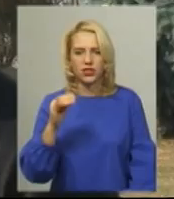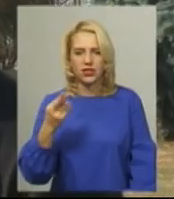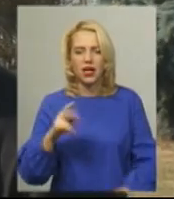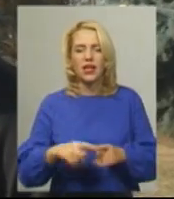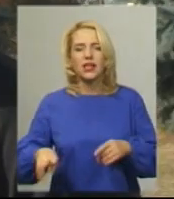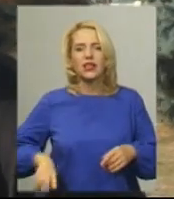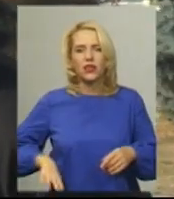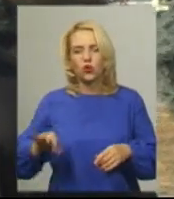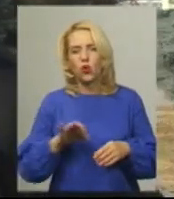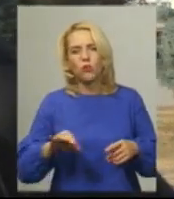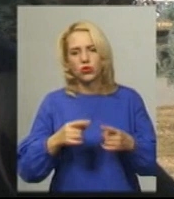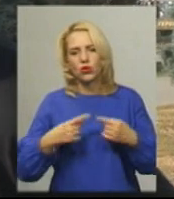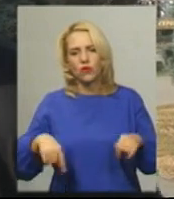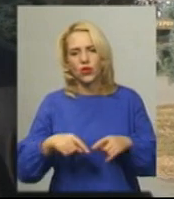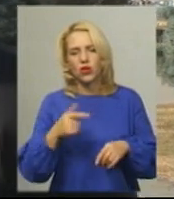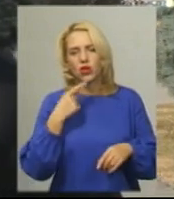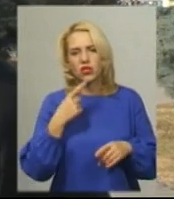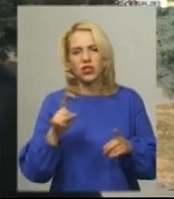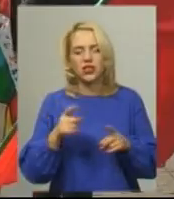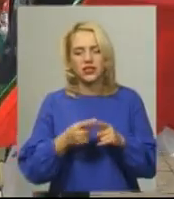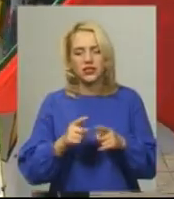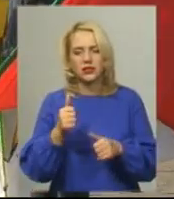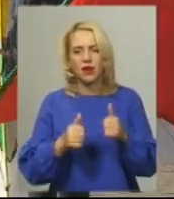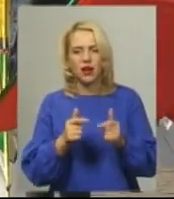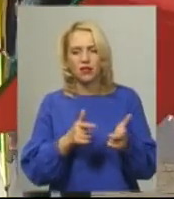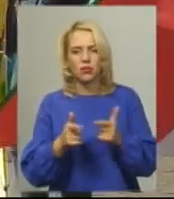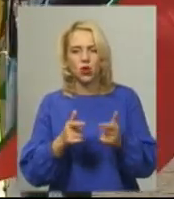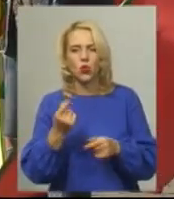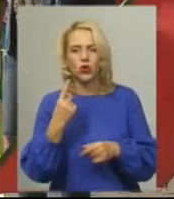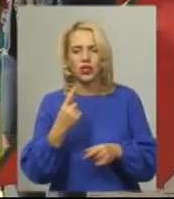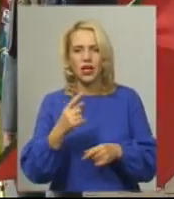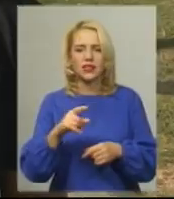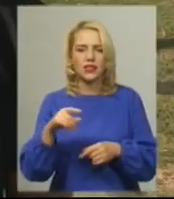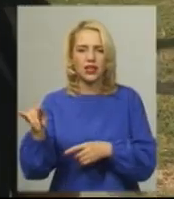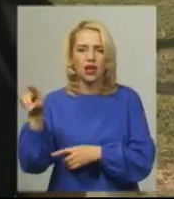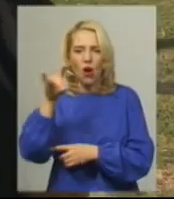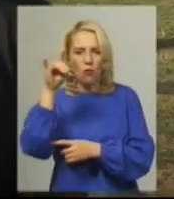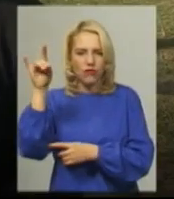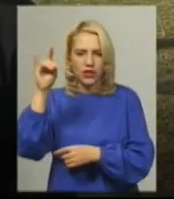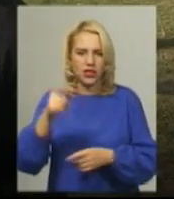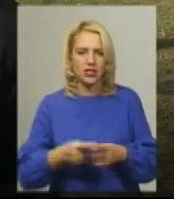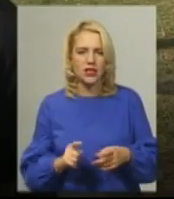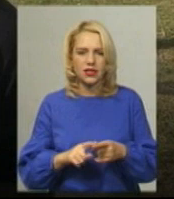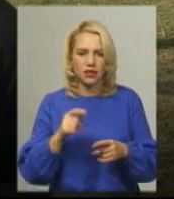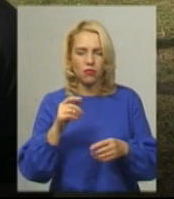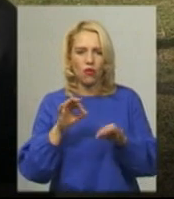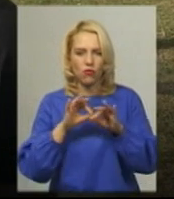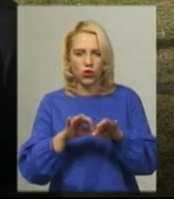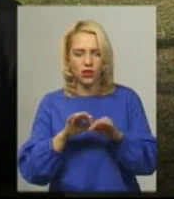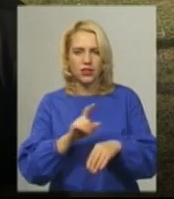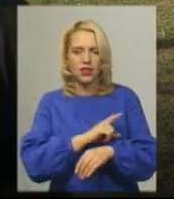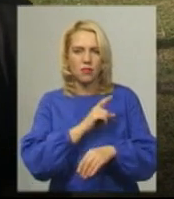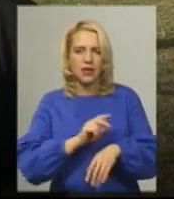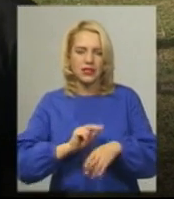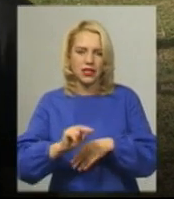Асоціації повітряних зміїв Євген Луцак каже, на ці змагання підготували 11 повітряних зміїв. Показові запуски, проводилися майстер-класи